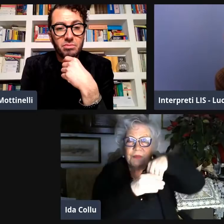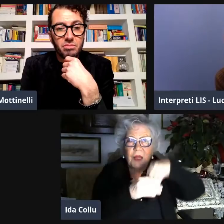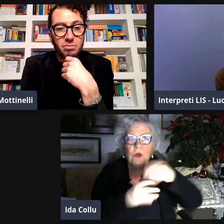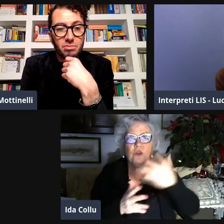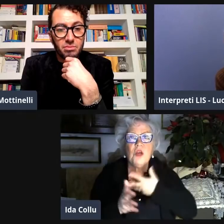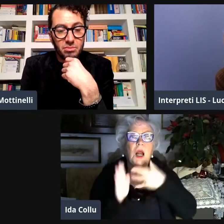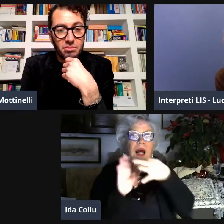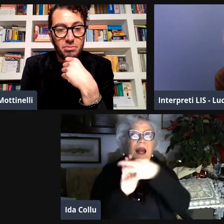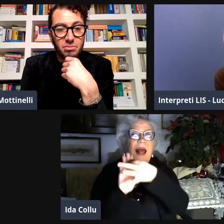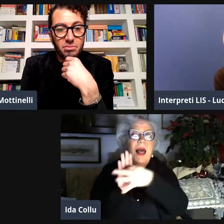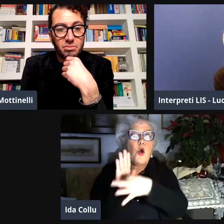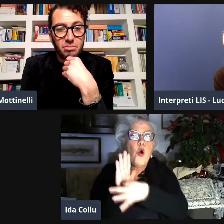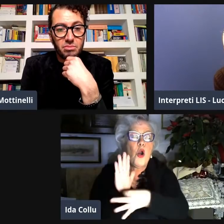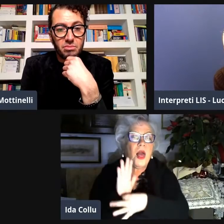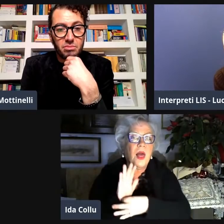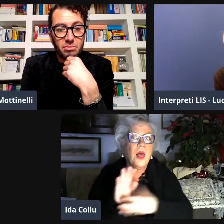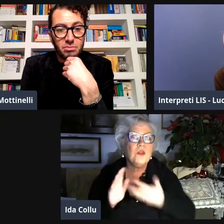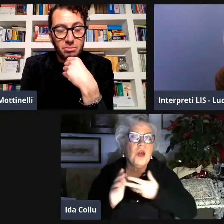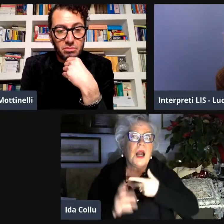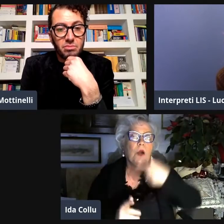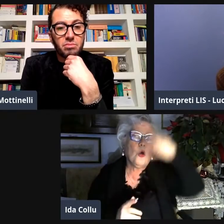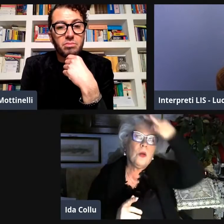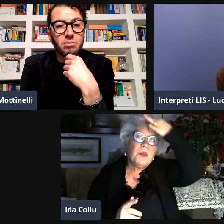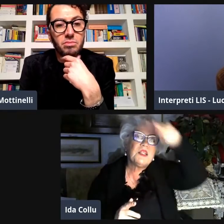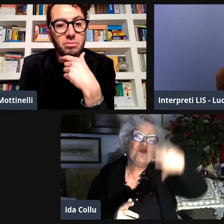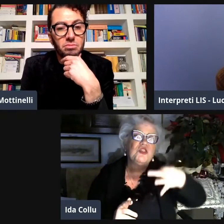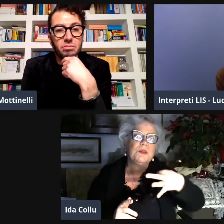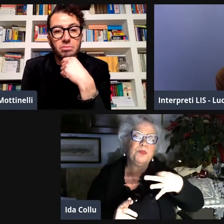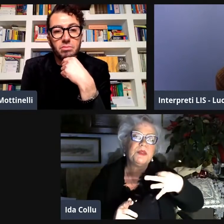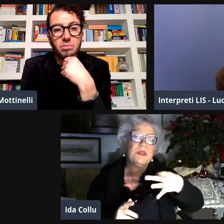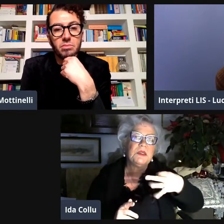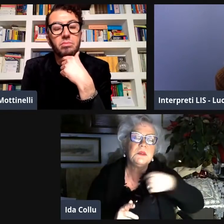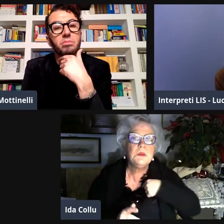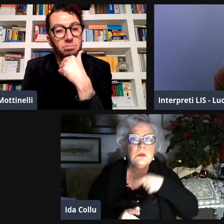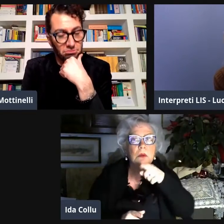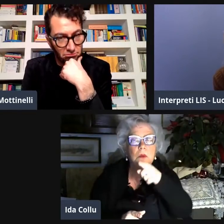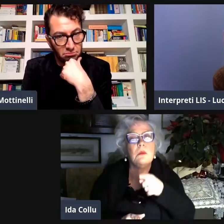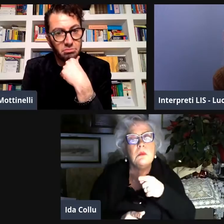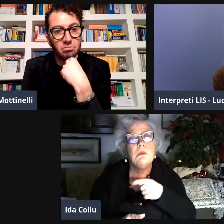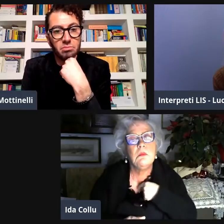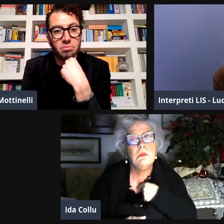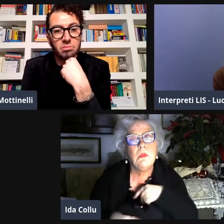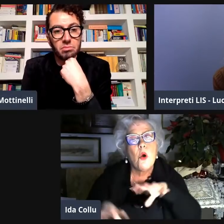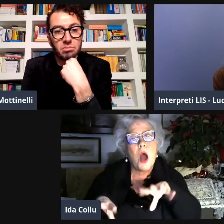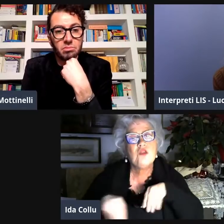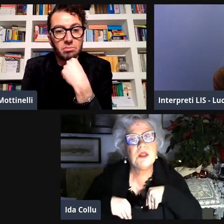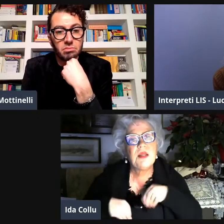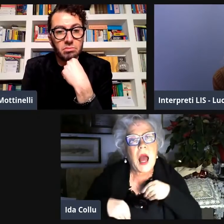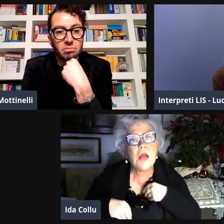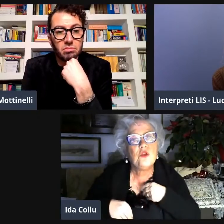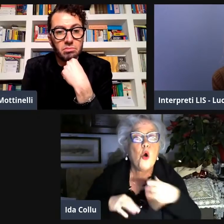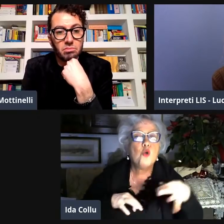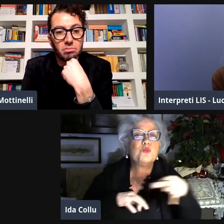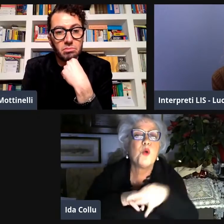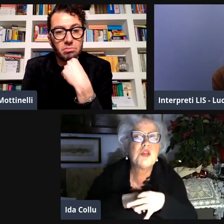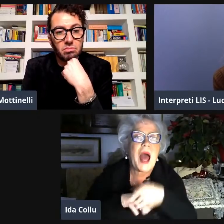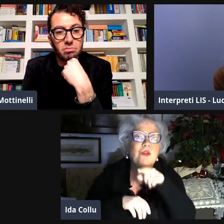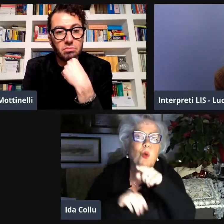che la LIS fosse una lingua con delle regole e nel dipartimento